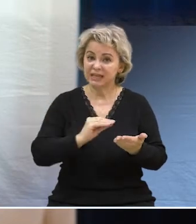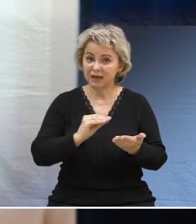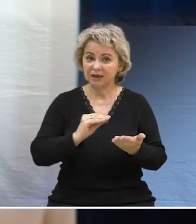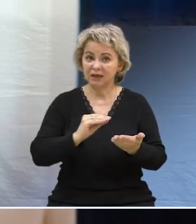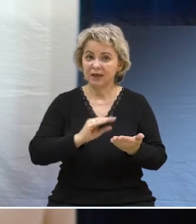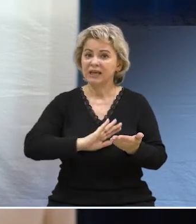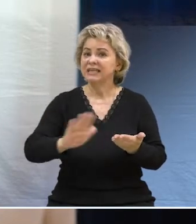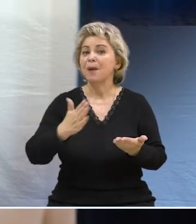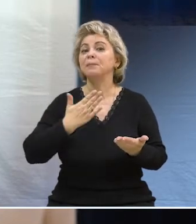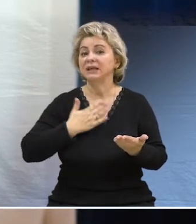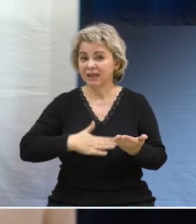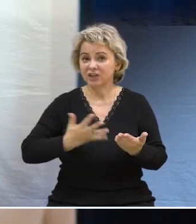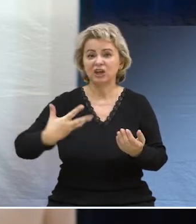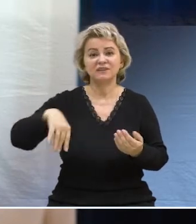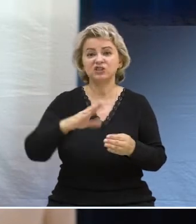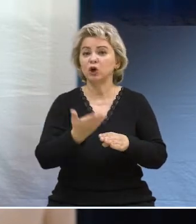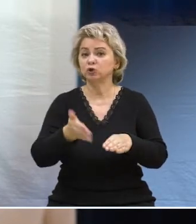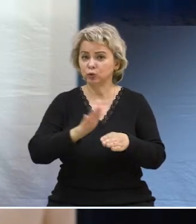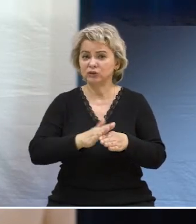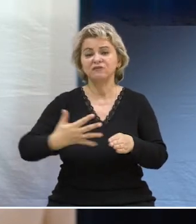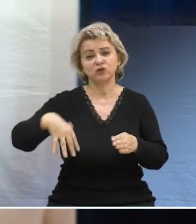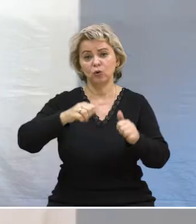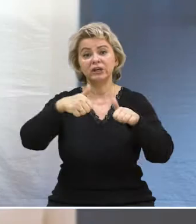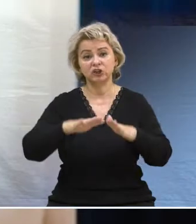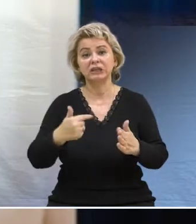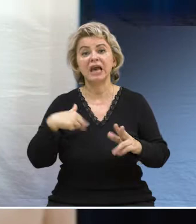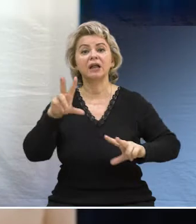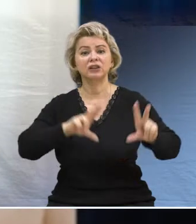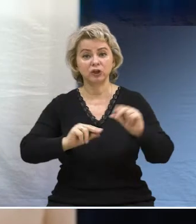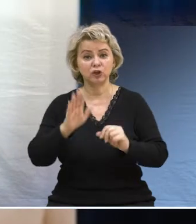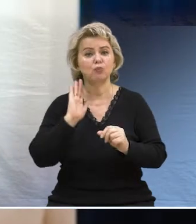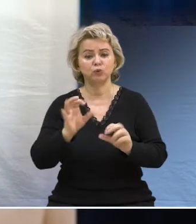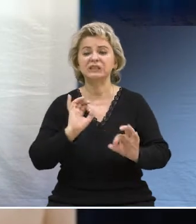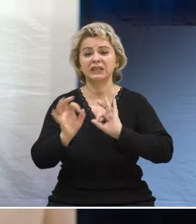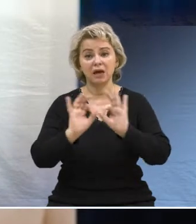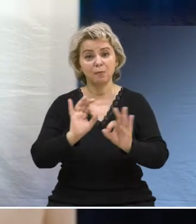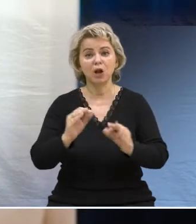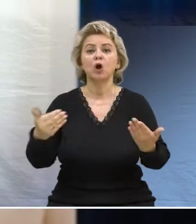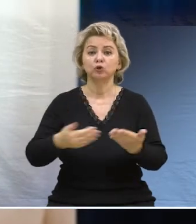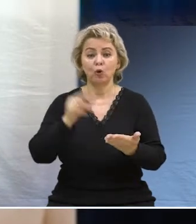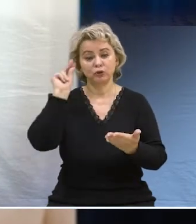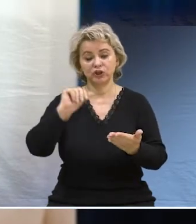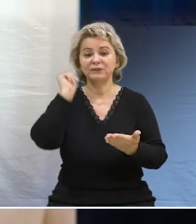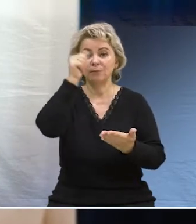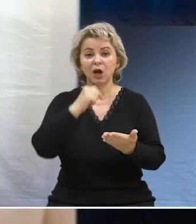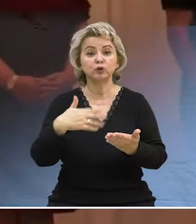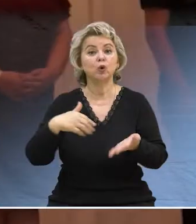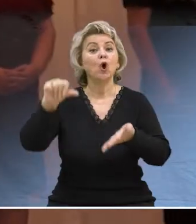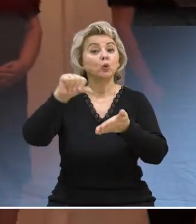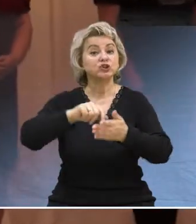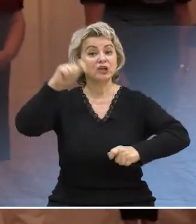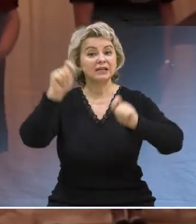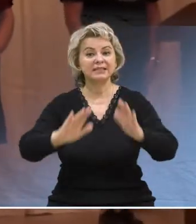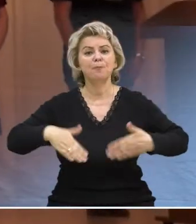неприятностей, из всех трудностей. И я надеюсь, все будет нормально в новом учебном году.